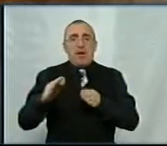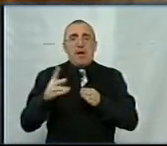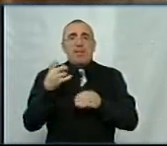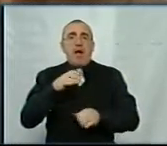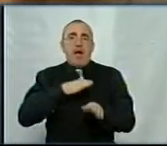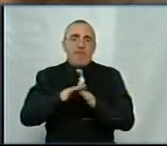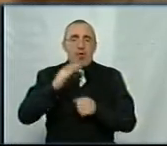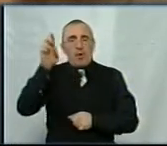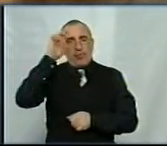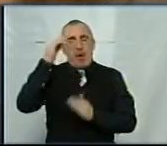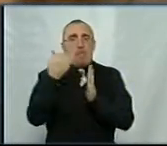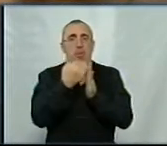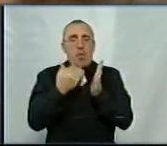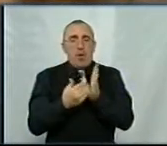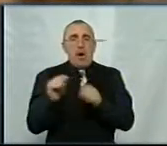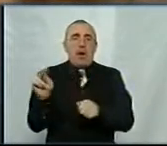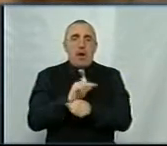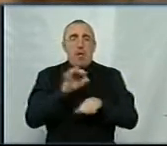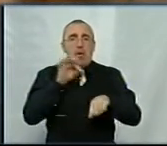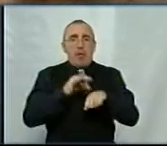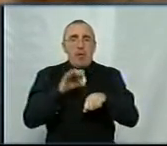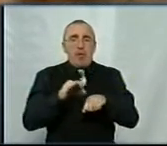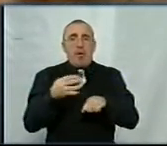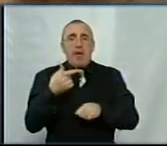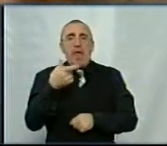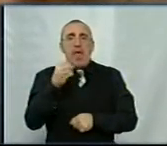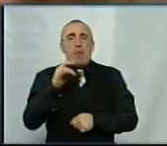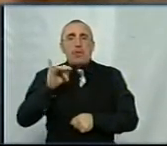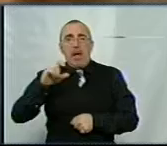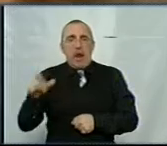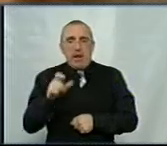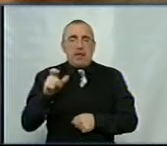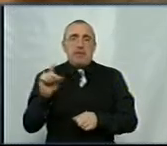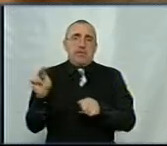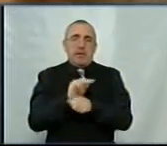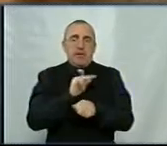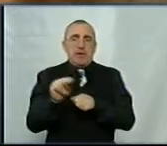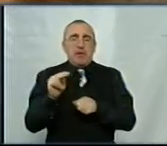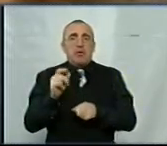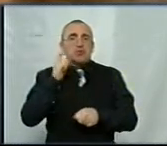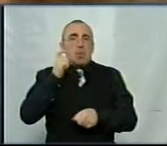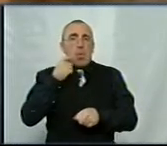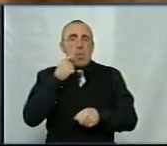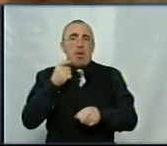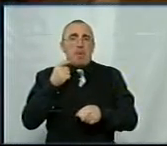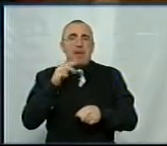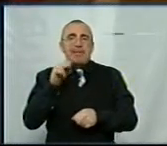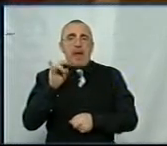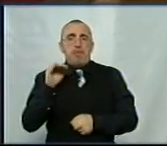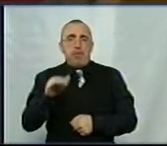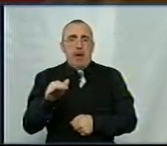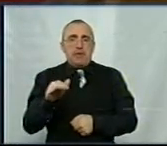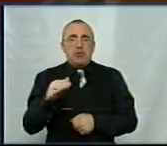виконання державних програм, це лікування хворих методом гемодіалізом і лікування хворих на цукровий і нецукровий диабет.